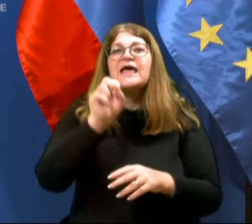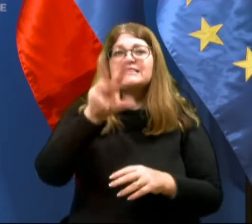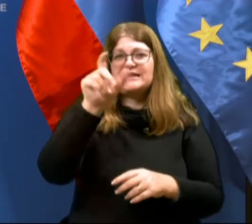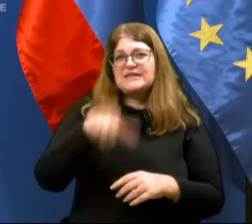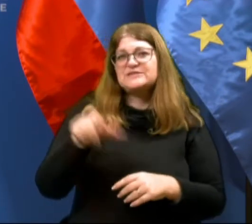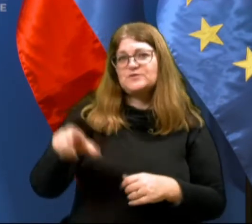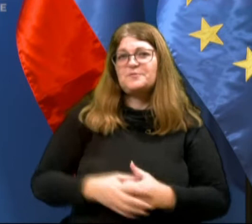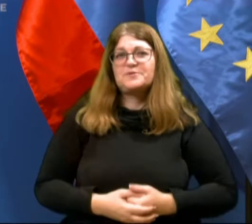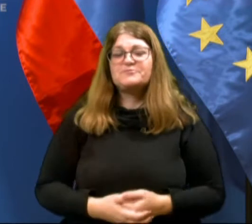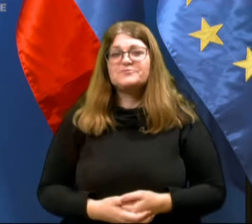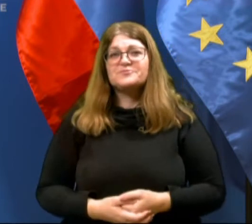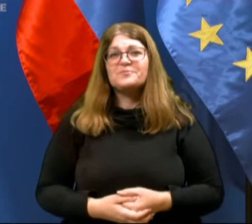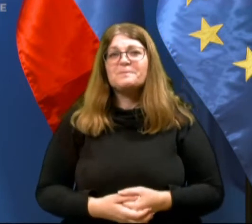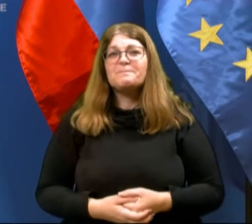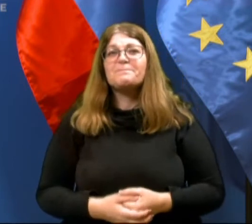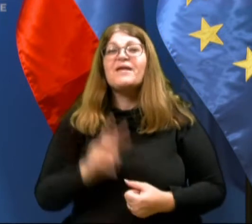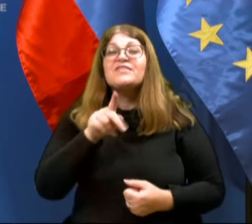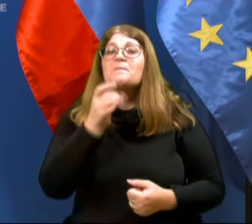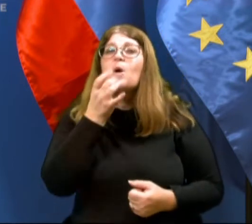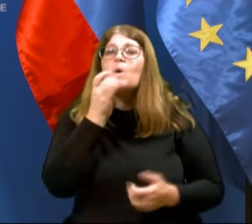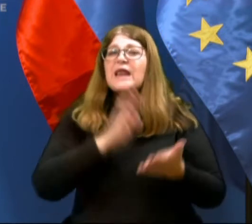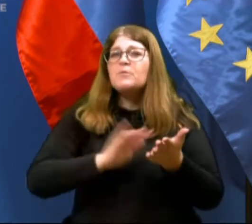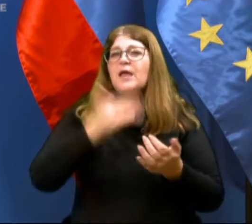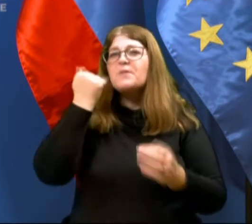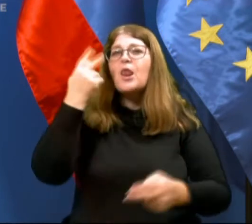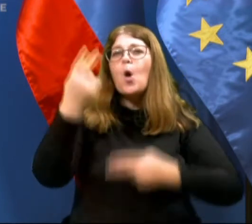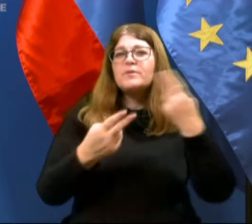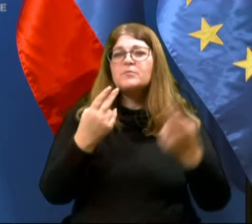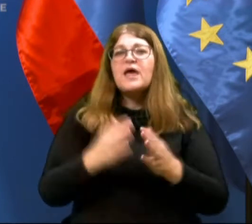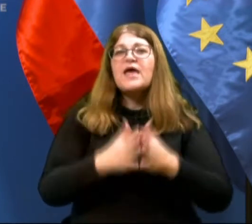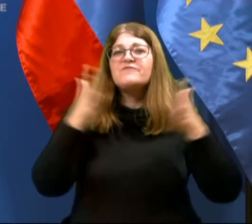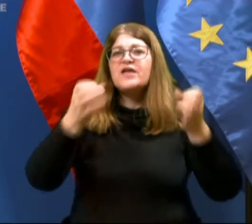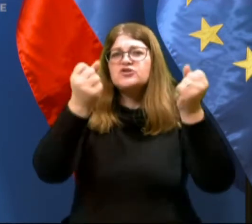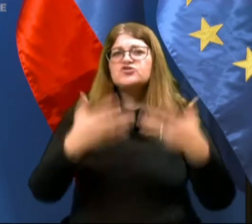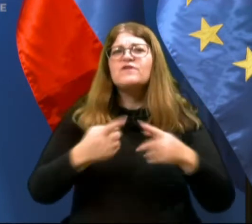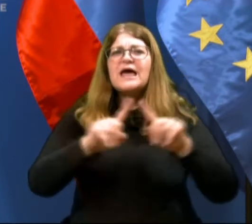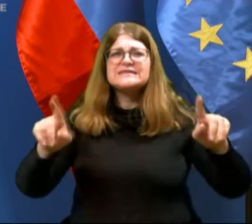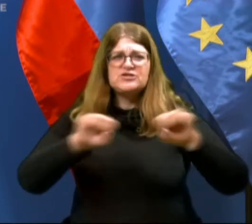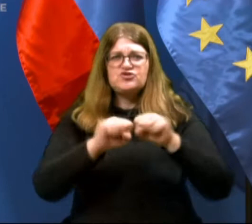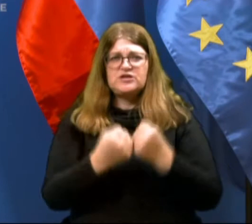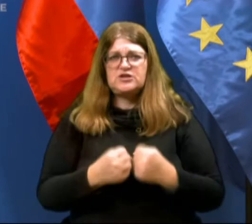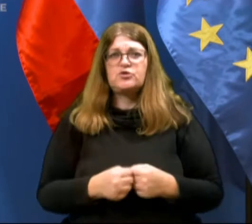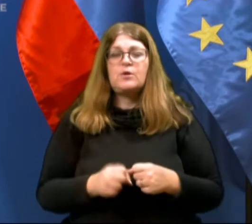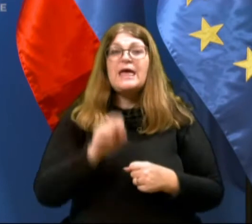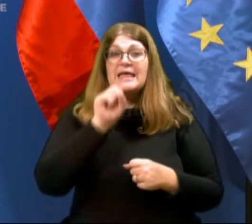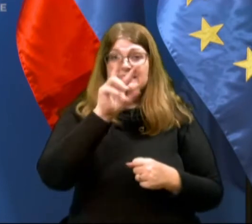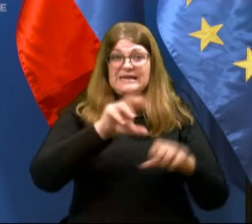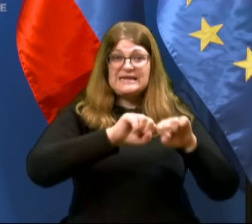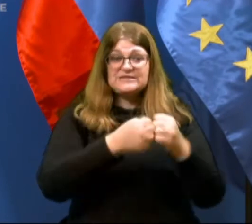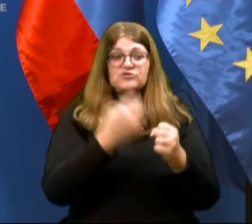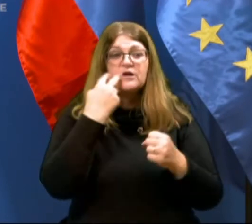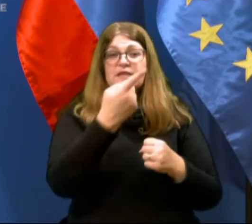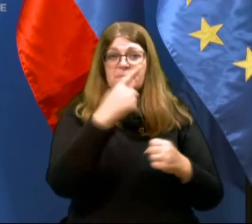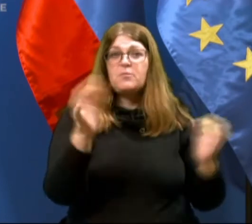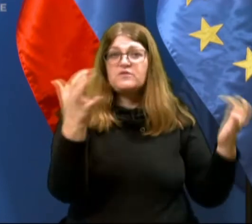oseb. V tem konkretnem primeru je bilo obravnavanih veče število različnih kršitev. 13 kršitev glede